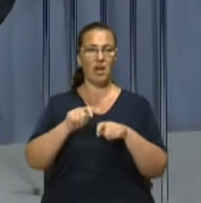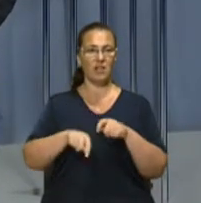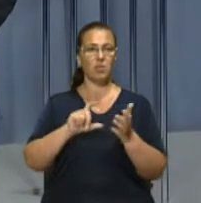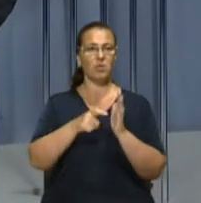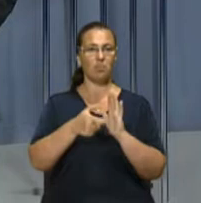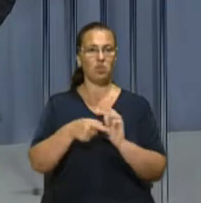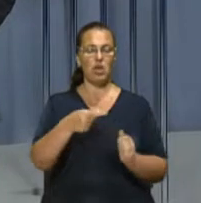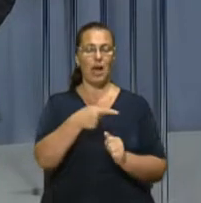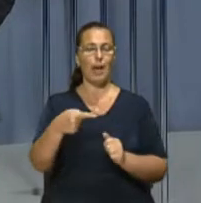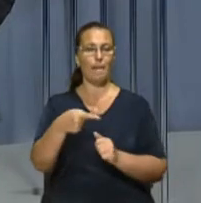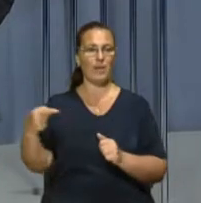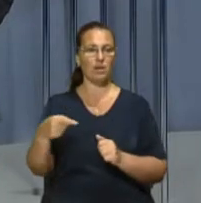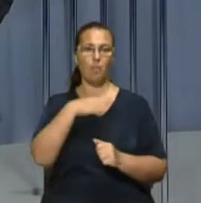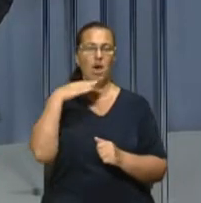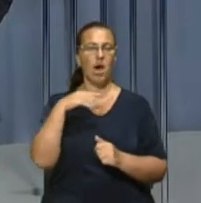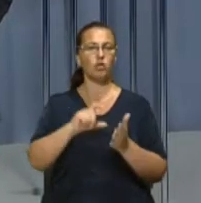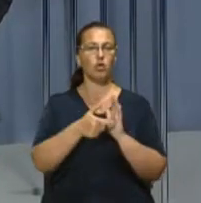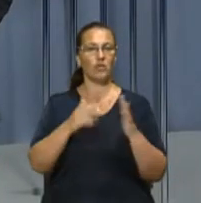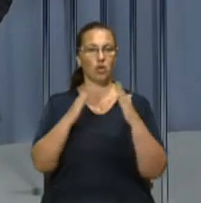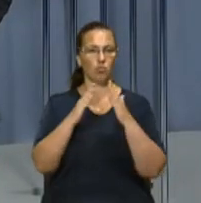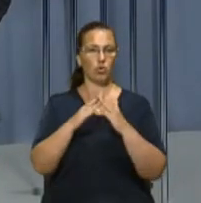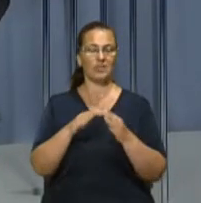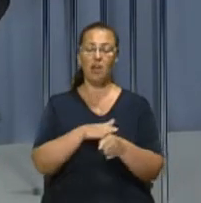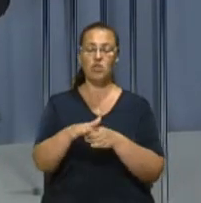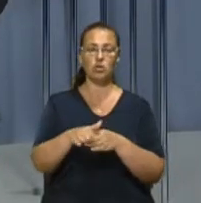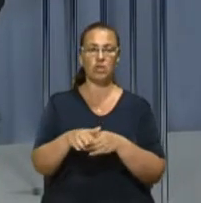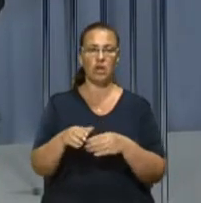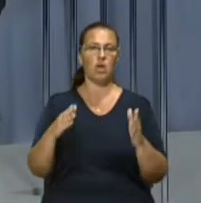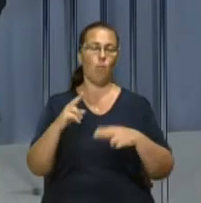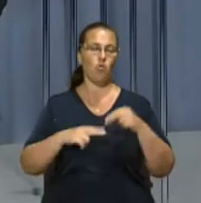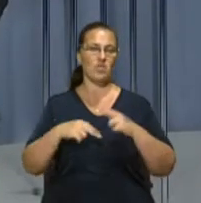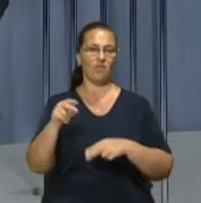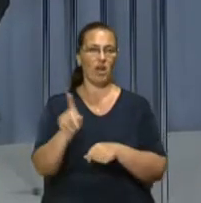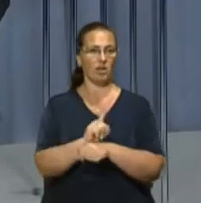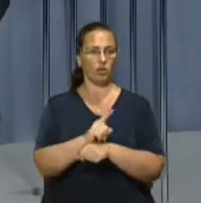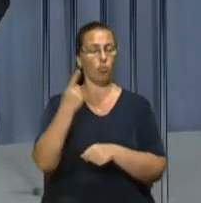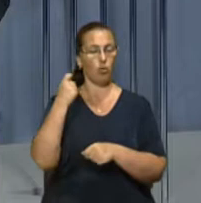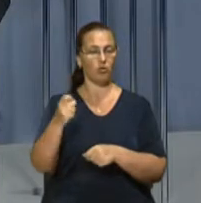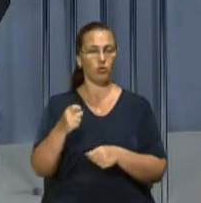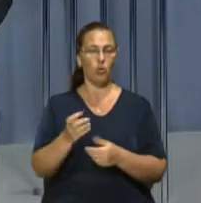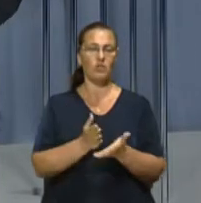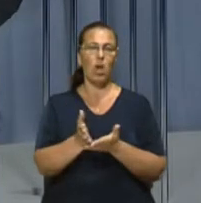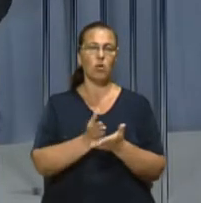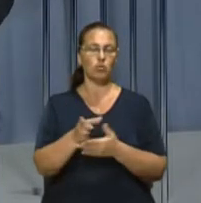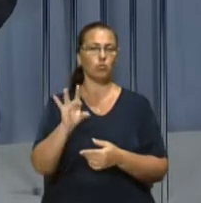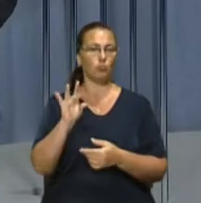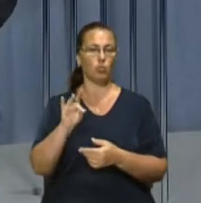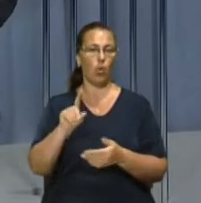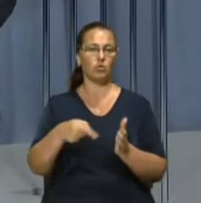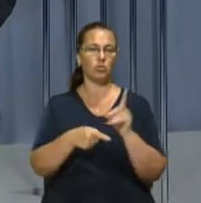приміщення на перших поверхах багатоквартирних будинків на дотримання будівельних норм. Про це повідомили у прес-службі Другобицької мерії.